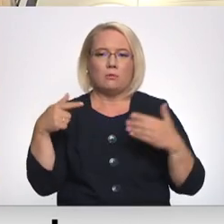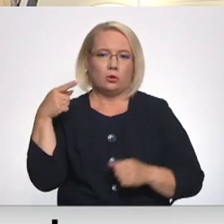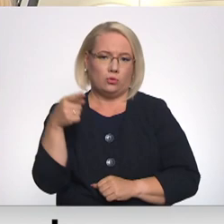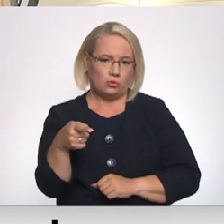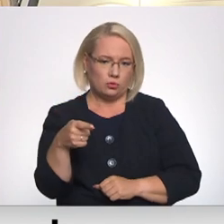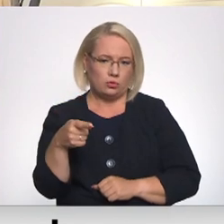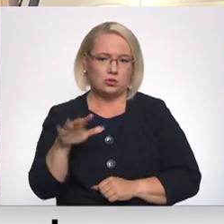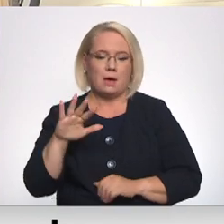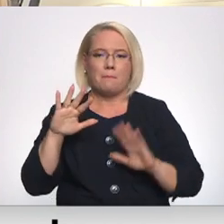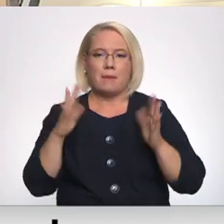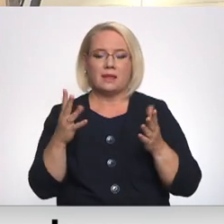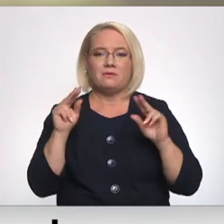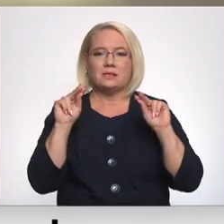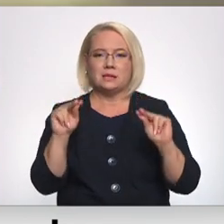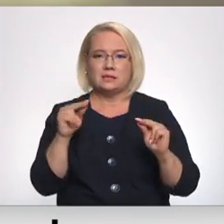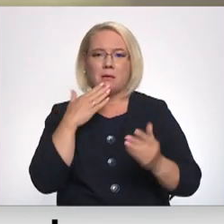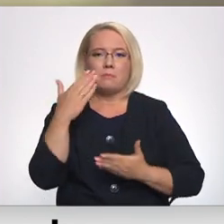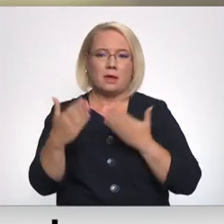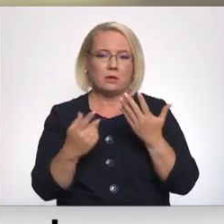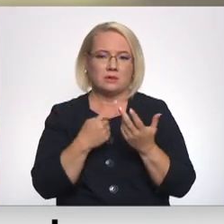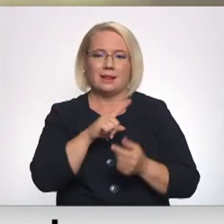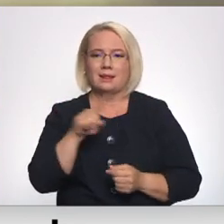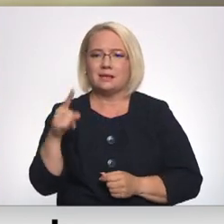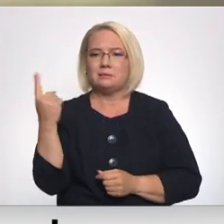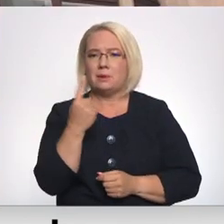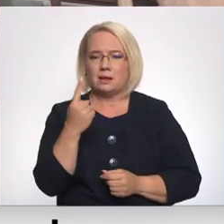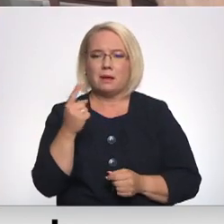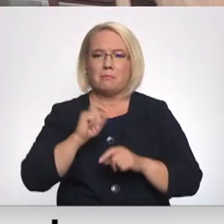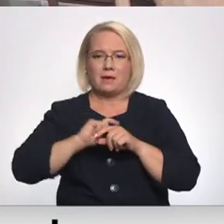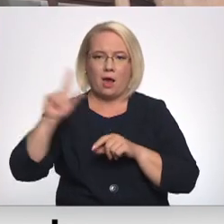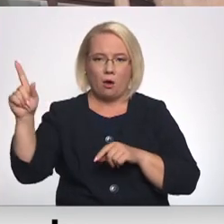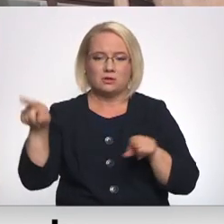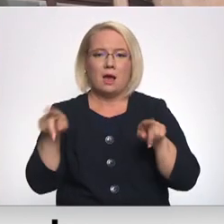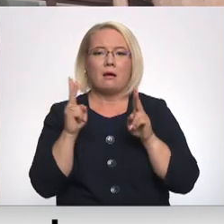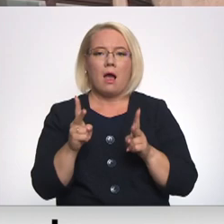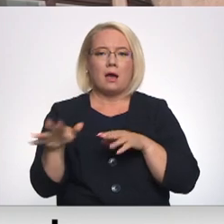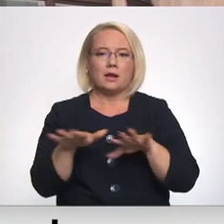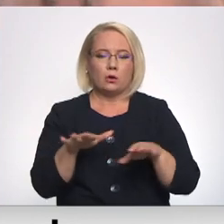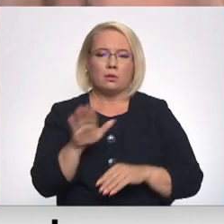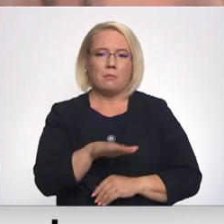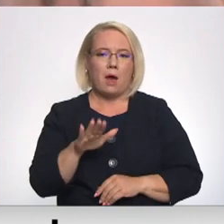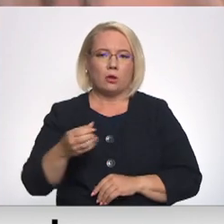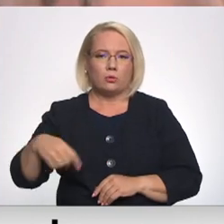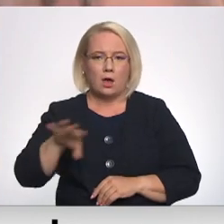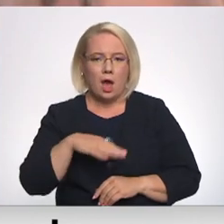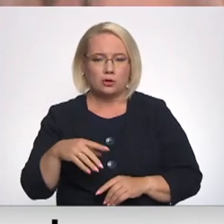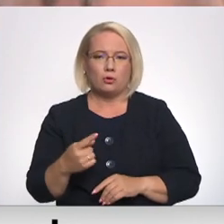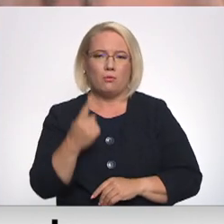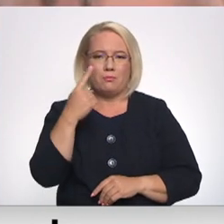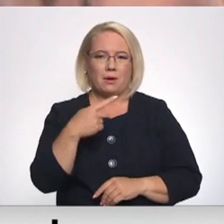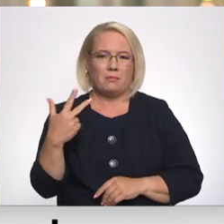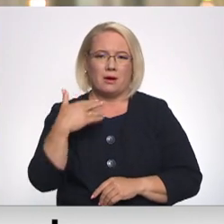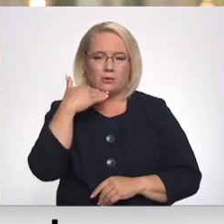Bet visticamāk pieteikumus skaits līdz pirmdienai vēl pieaugs, kā rīkoties bērnu darznieku un sākuma skolēnu